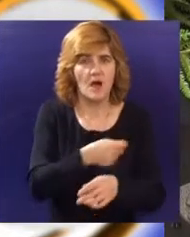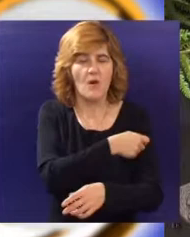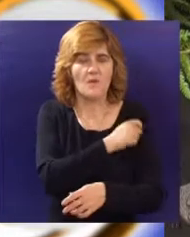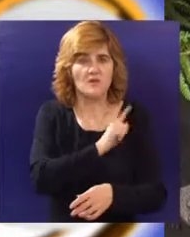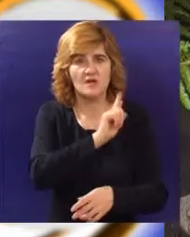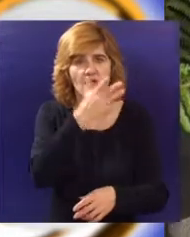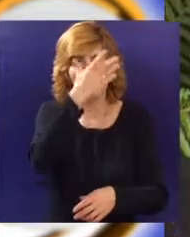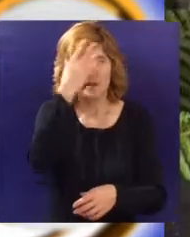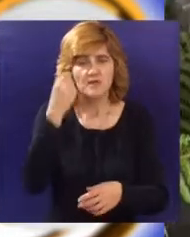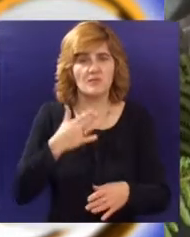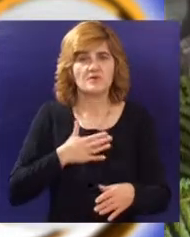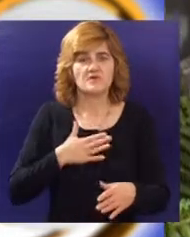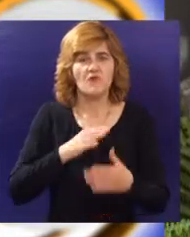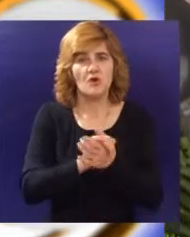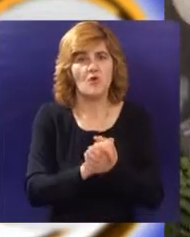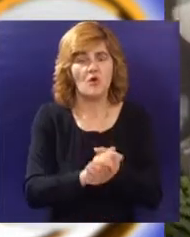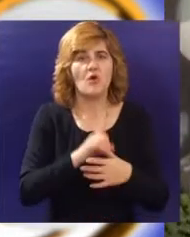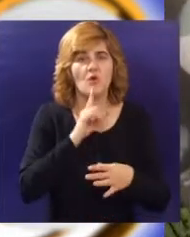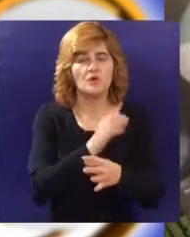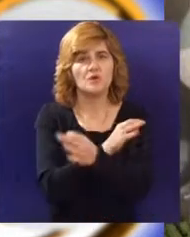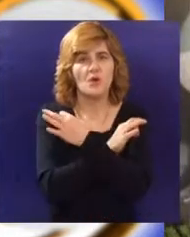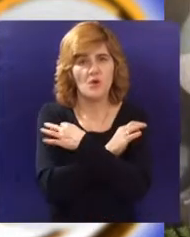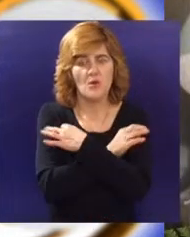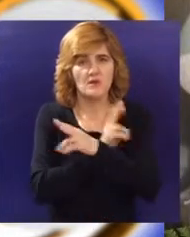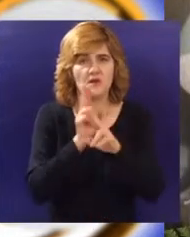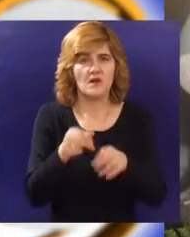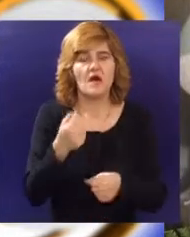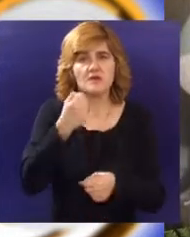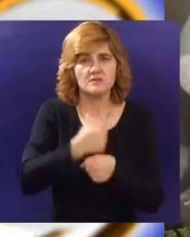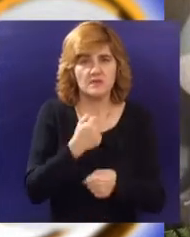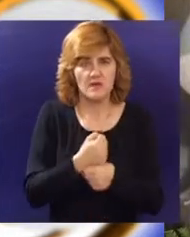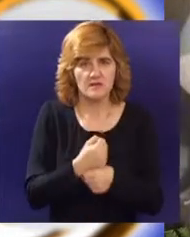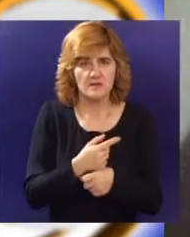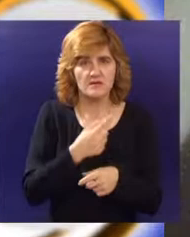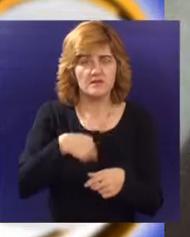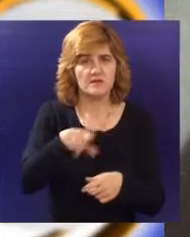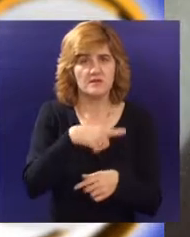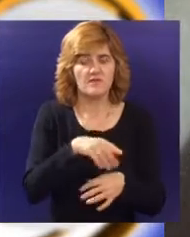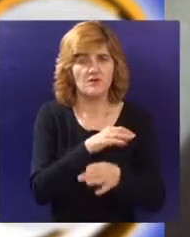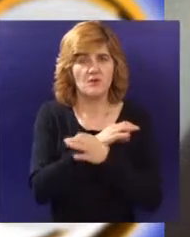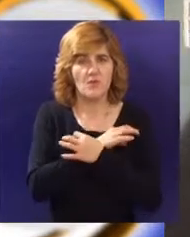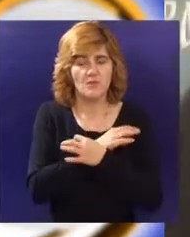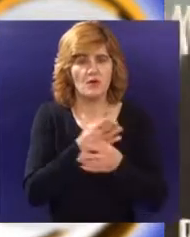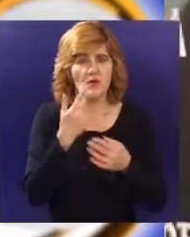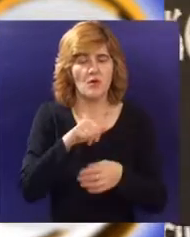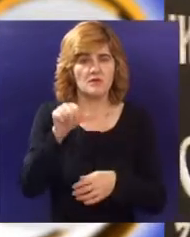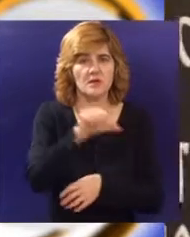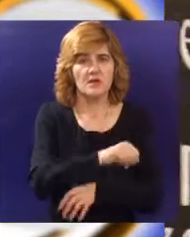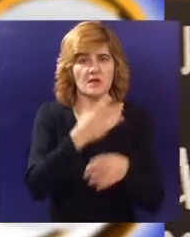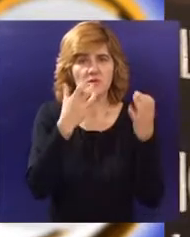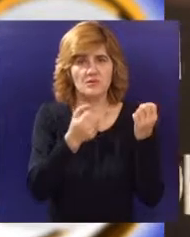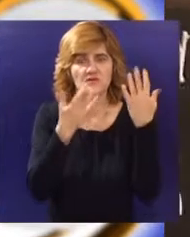ne bi zaboravili svoje kolege koji su svoj život dale na dužnosti. Policajci su nastradali u periodu od 1997.